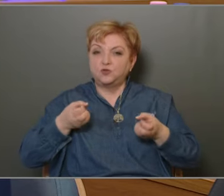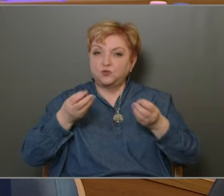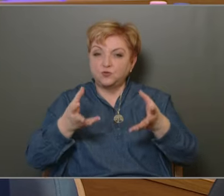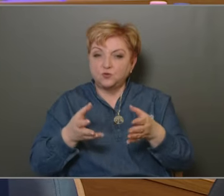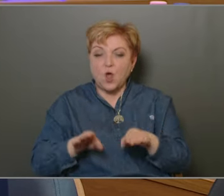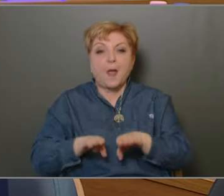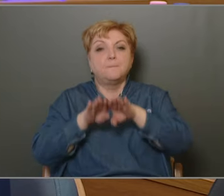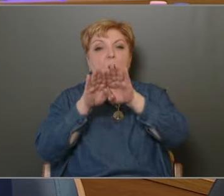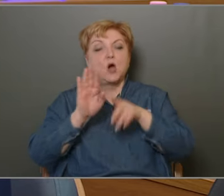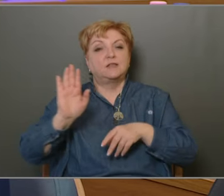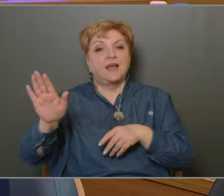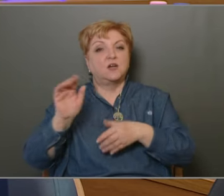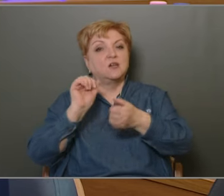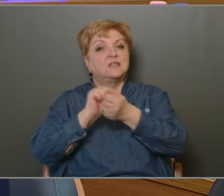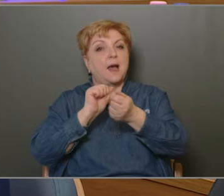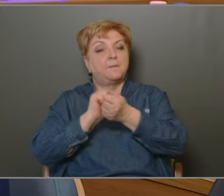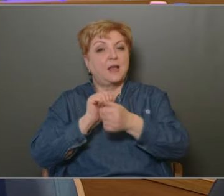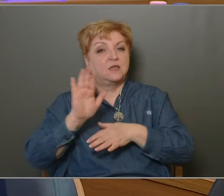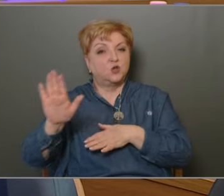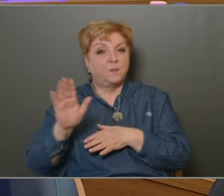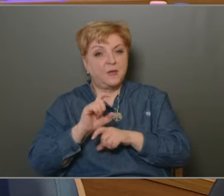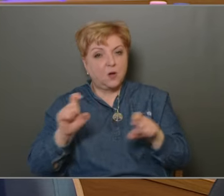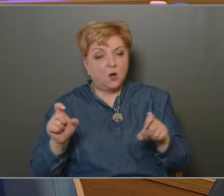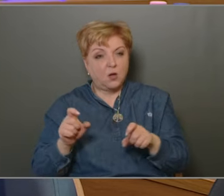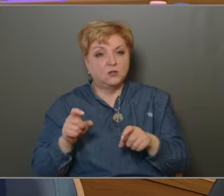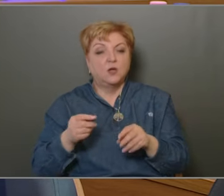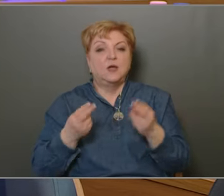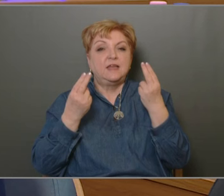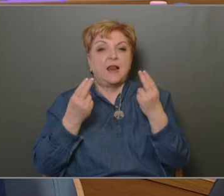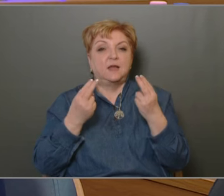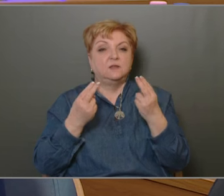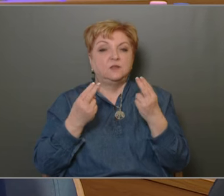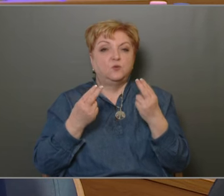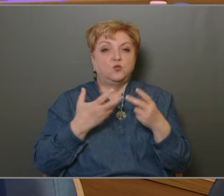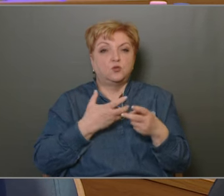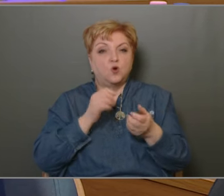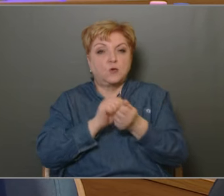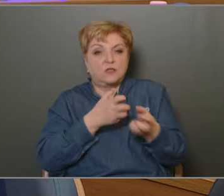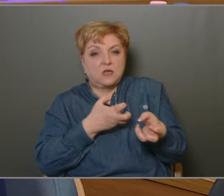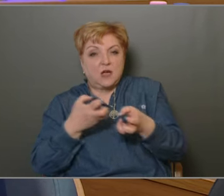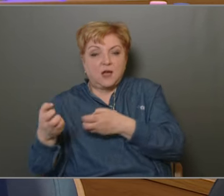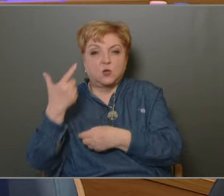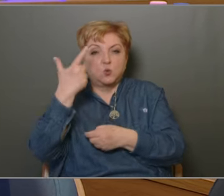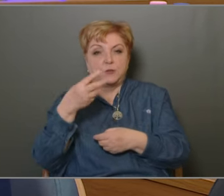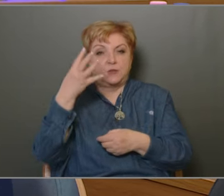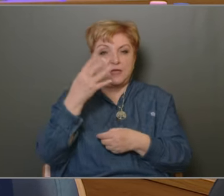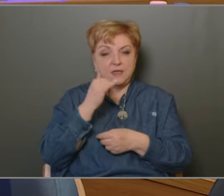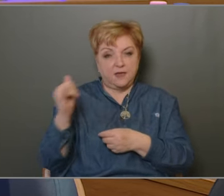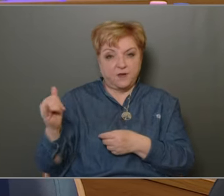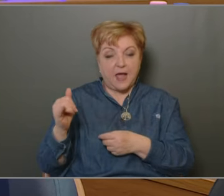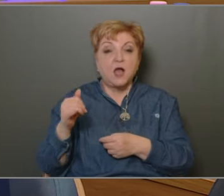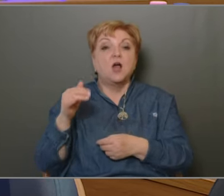partnernek a számlázása miatt jelentős összegek húzódtak át 2024-re, tehát az elvégzett